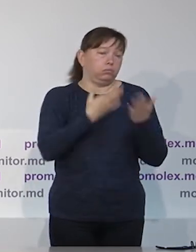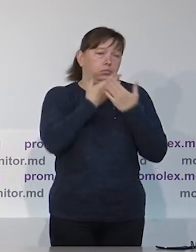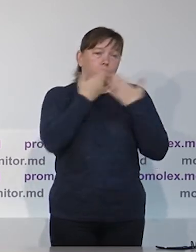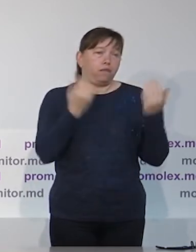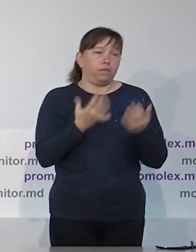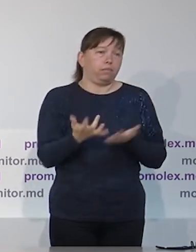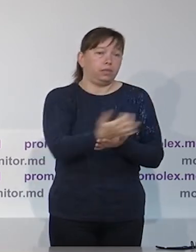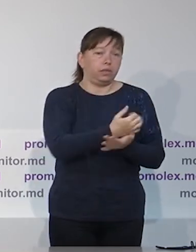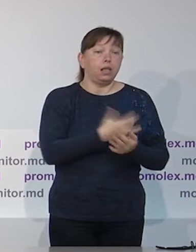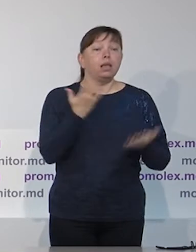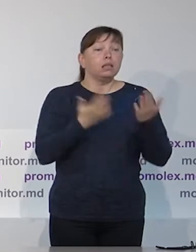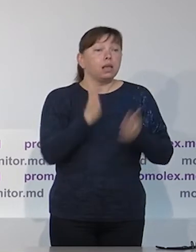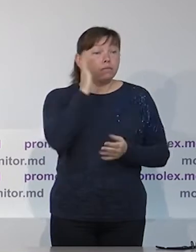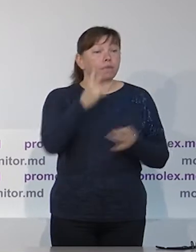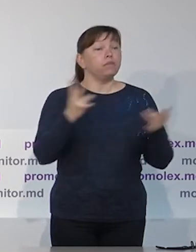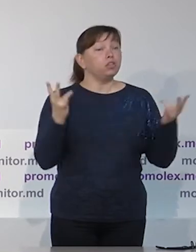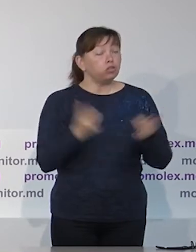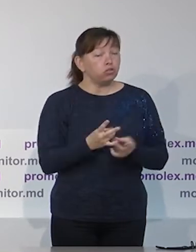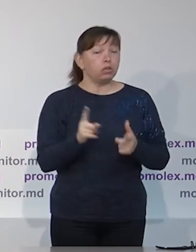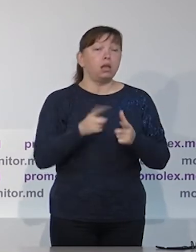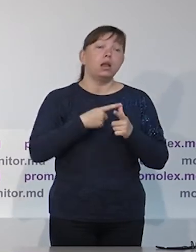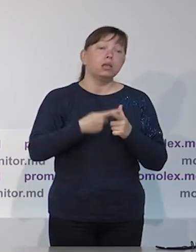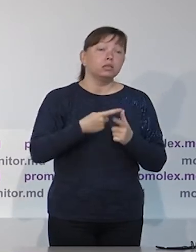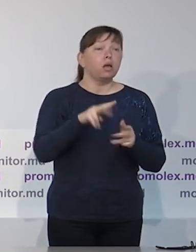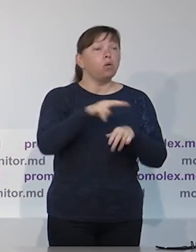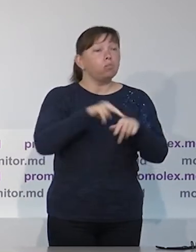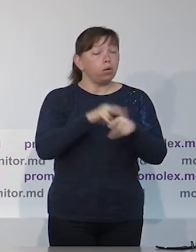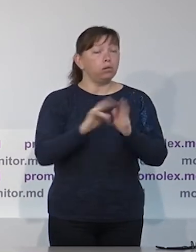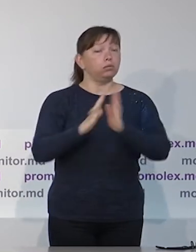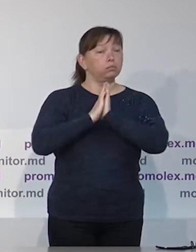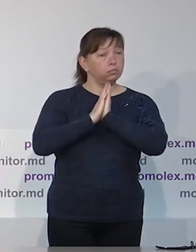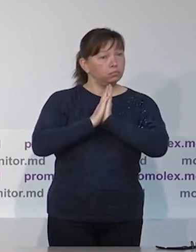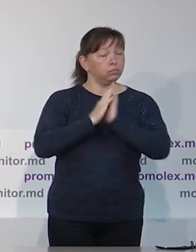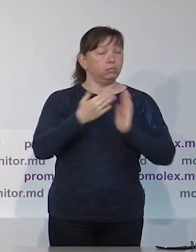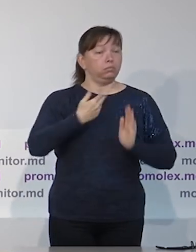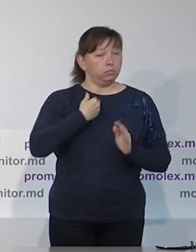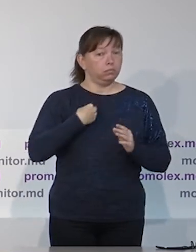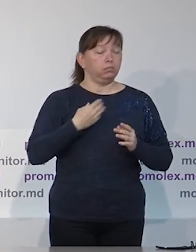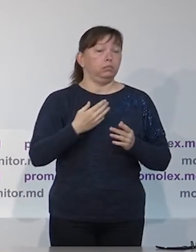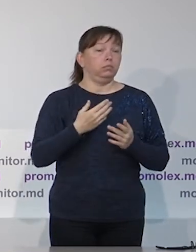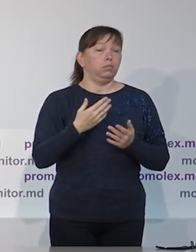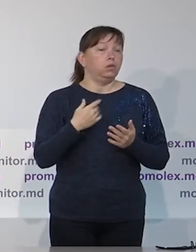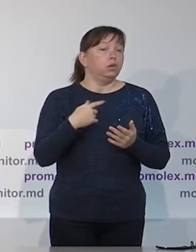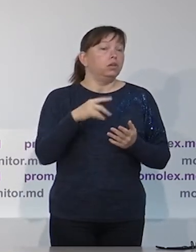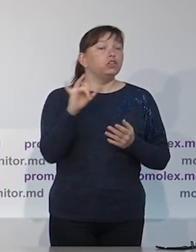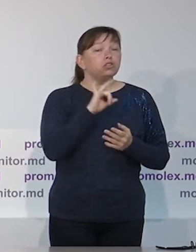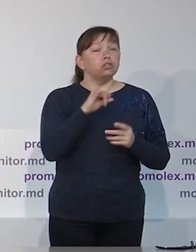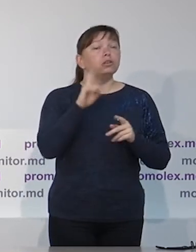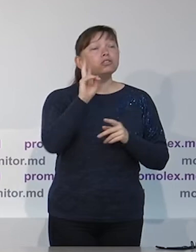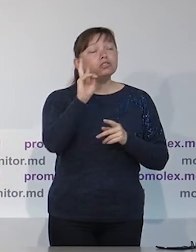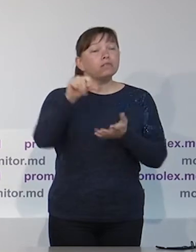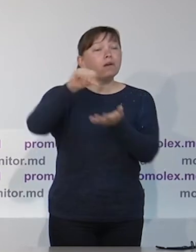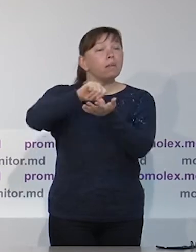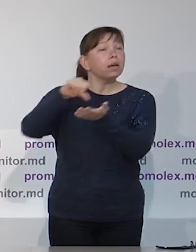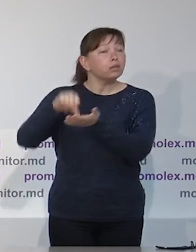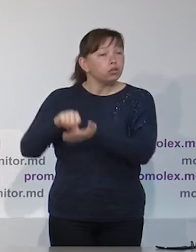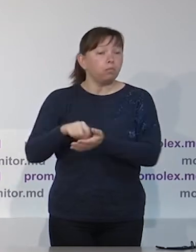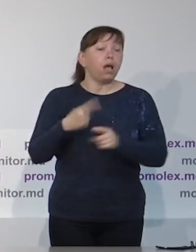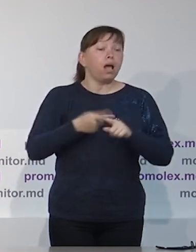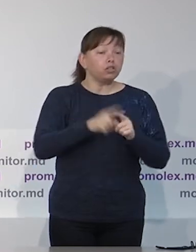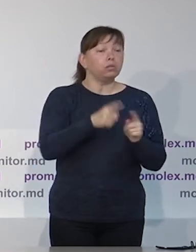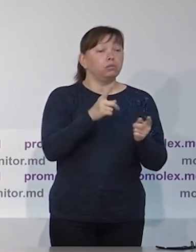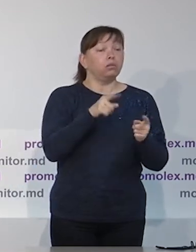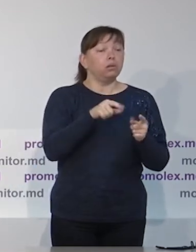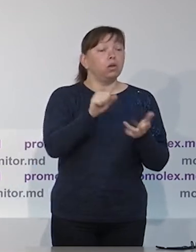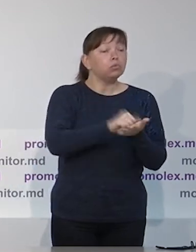к тому, что мы представляем в наших отчетах. И... То есть мы не являемся следственным органом, чтобы собирать